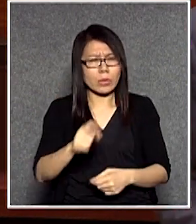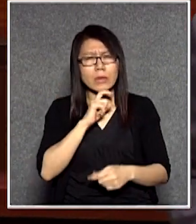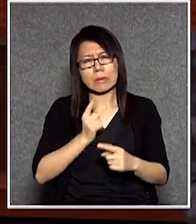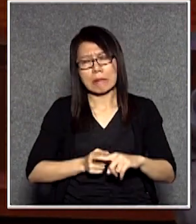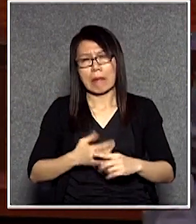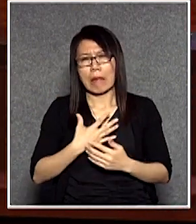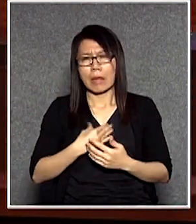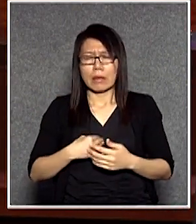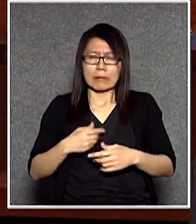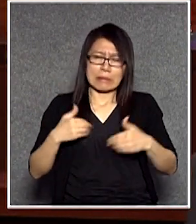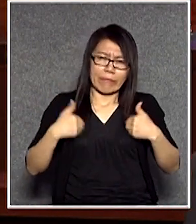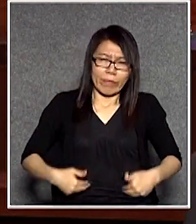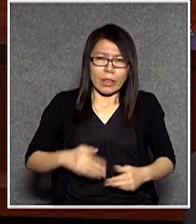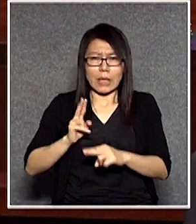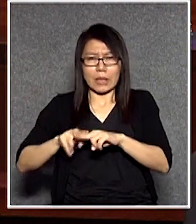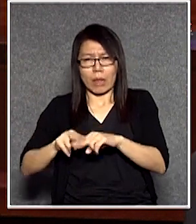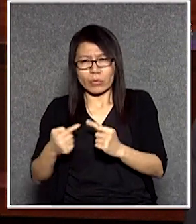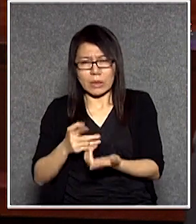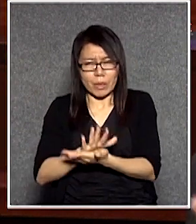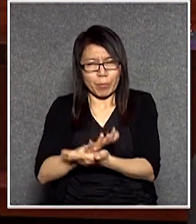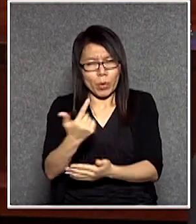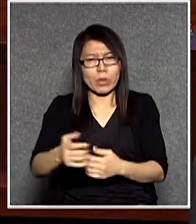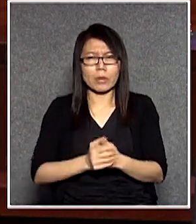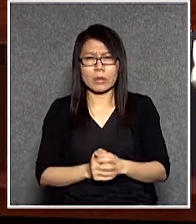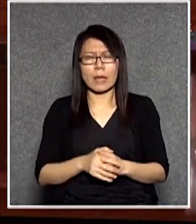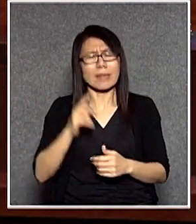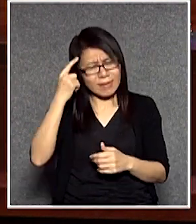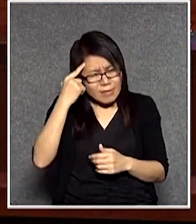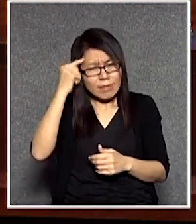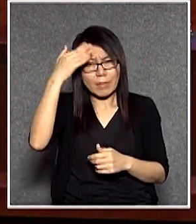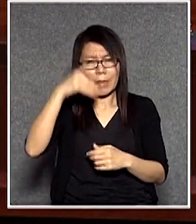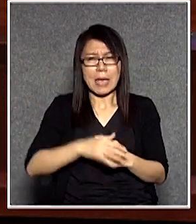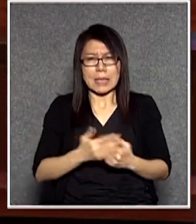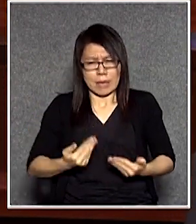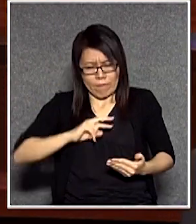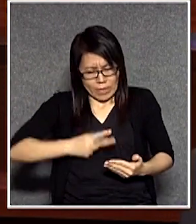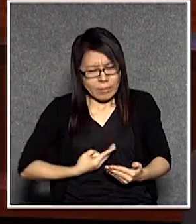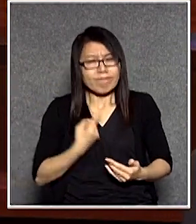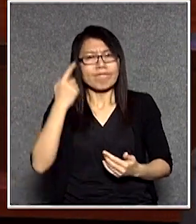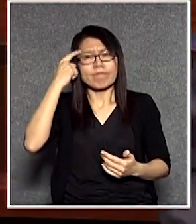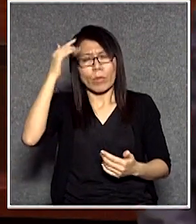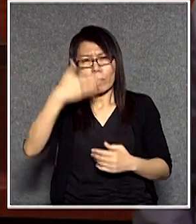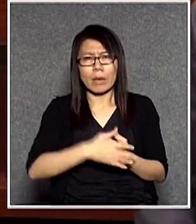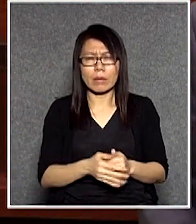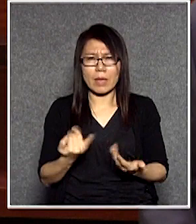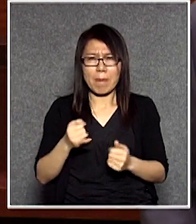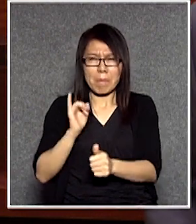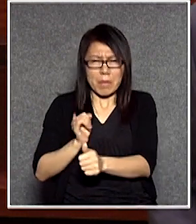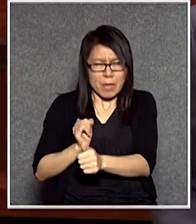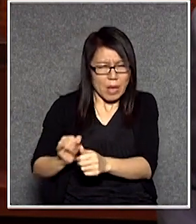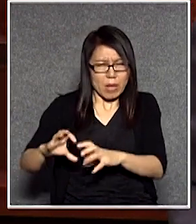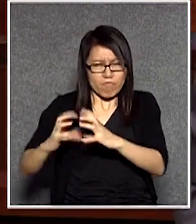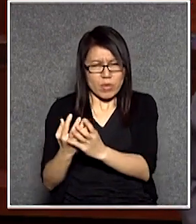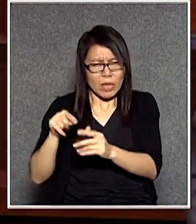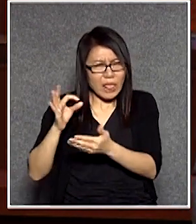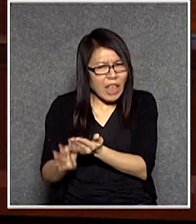做中國人幾十年對我們來說是一個常識又是一個反省是不是你如果不可以批判這個國家